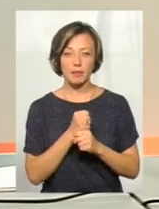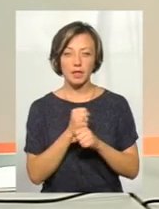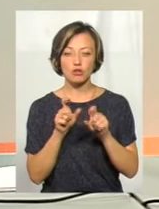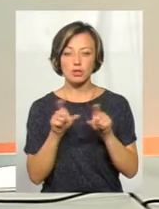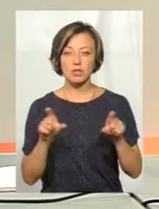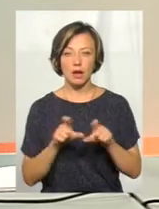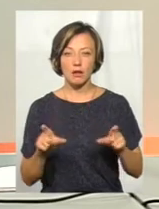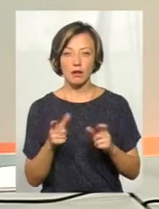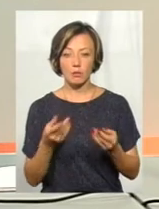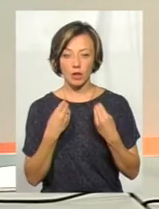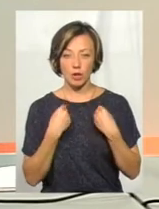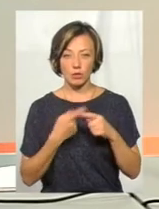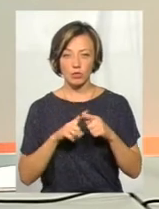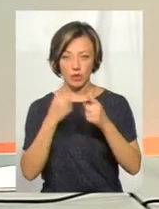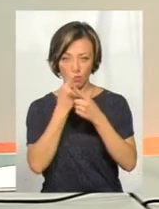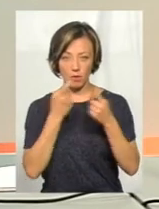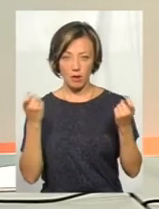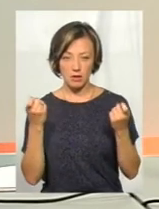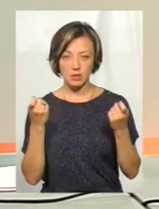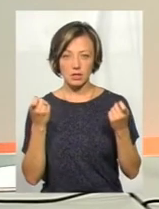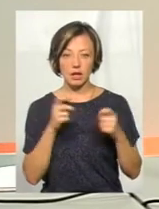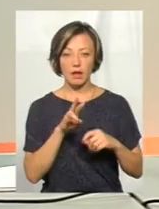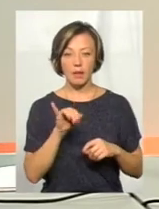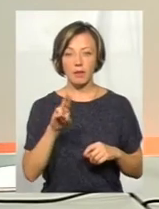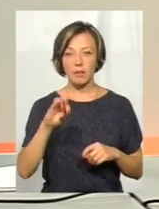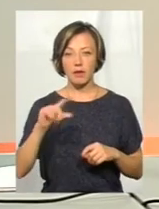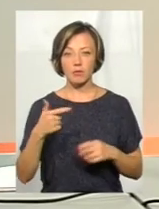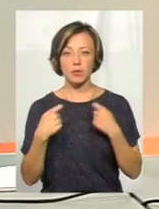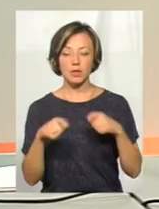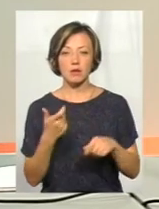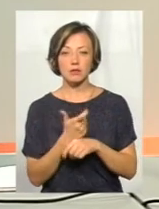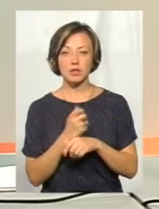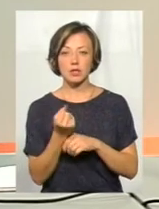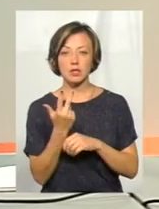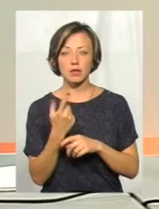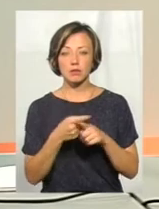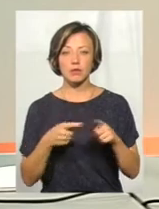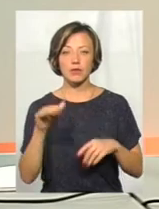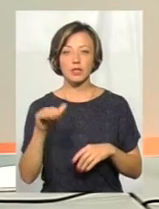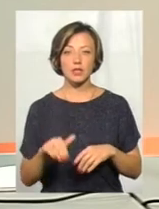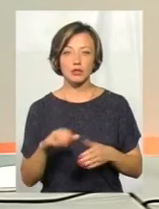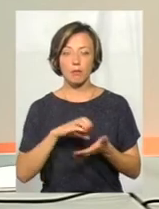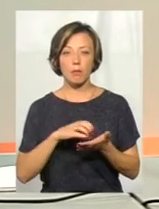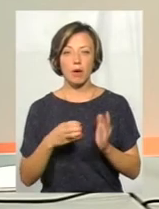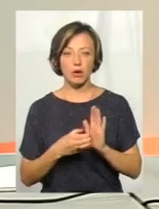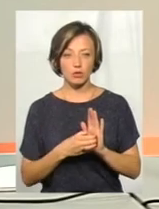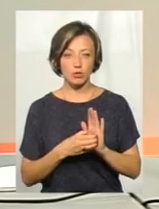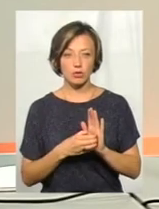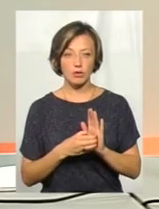заклади, які подають нам цю інформацію, за липень продали більше як 13,5 тисяч пачок